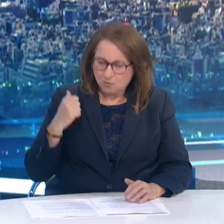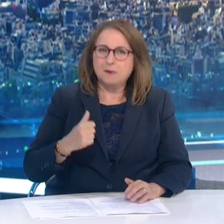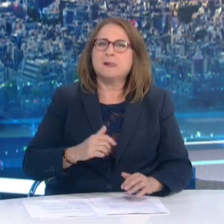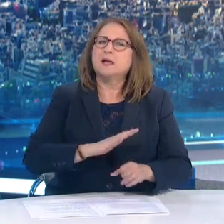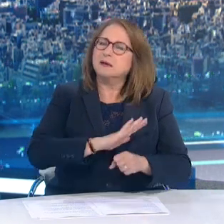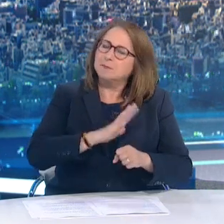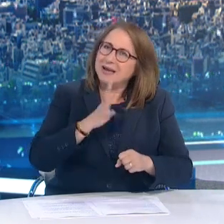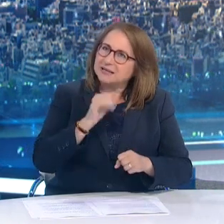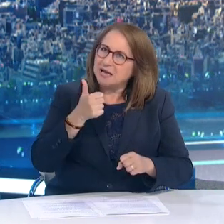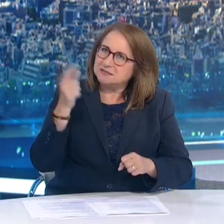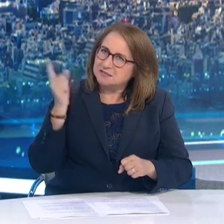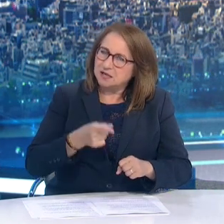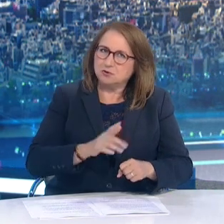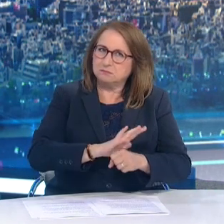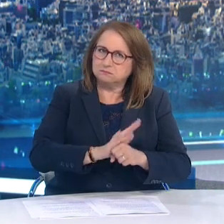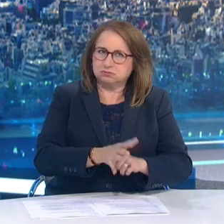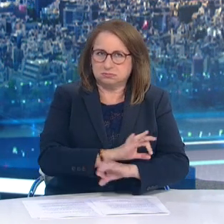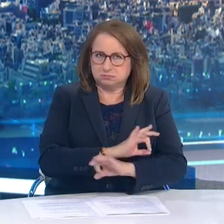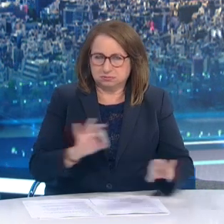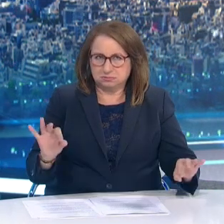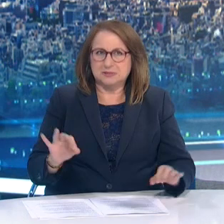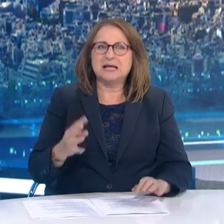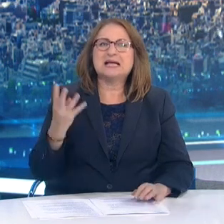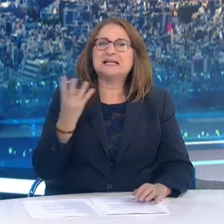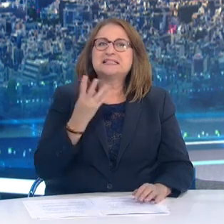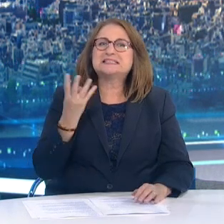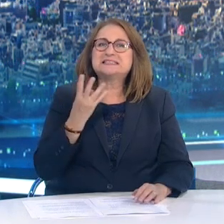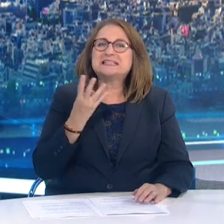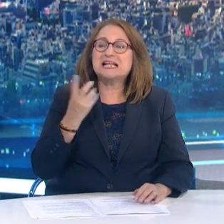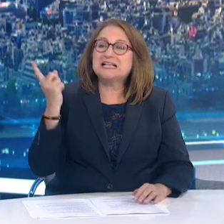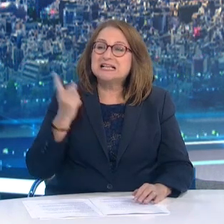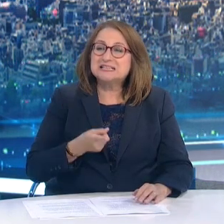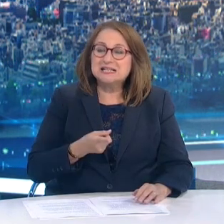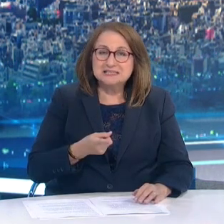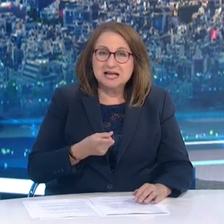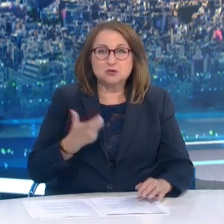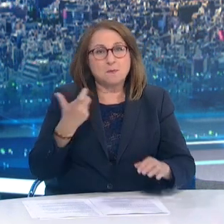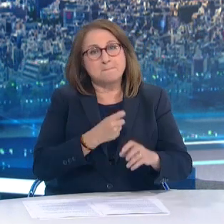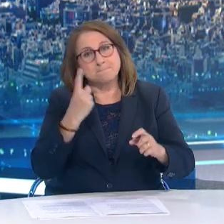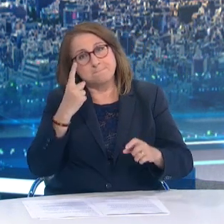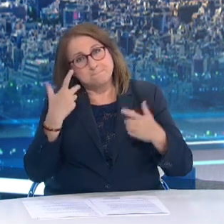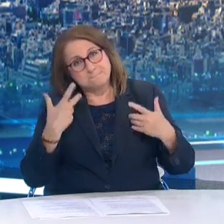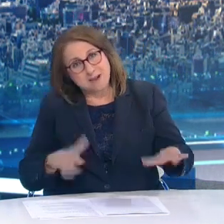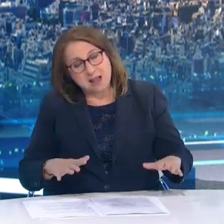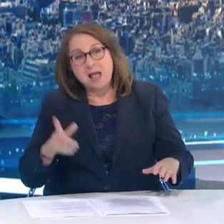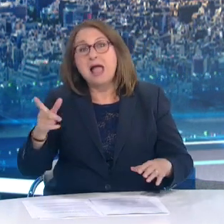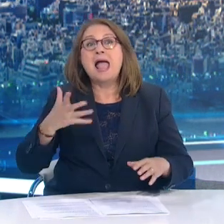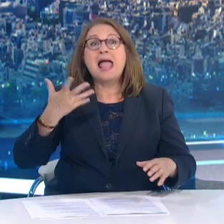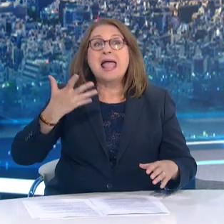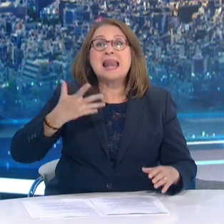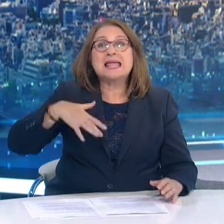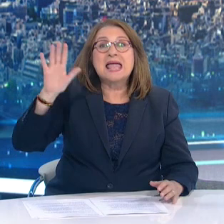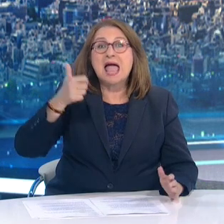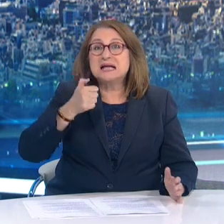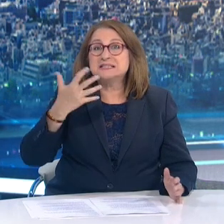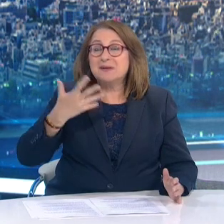Και το 44% είναι πλήρως προστατευμένοι 3 στους 4 πολίτες άνω των 60 ετών δηλαδή το 75% δηλαδή